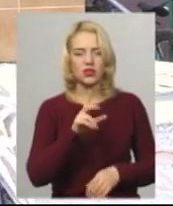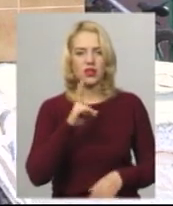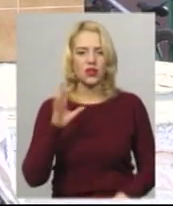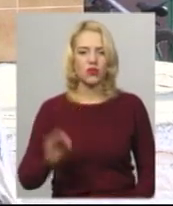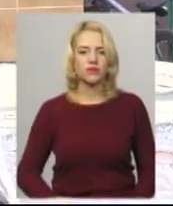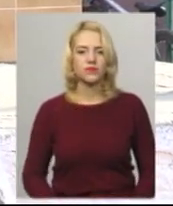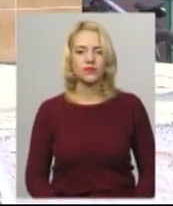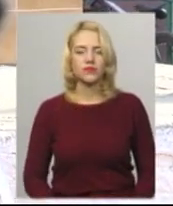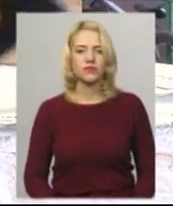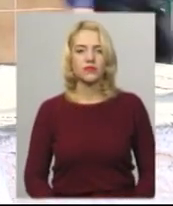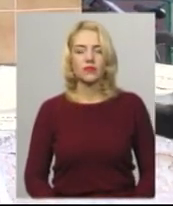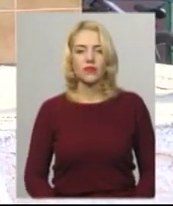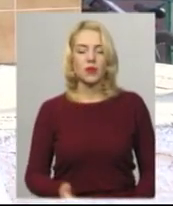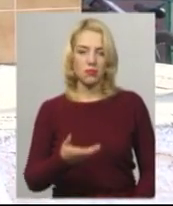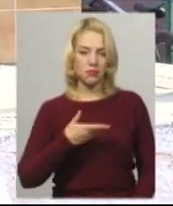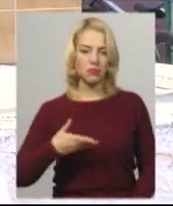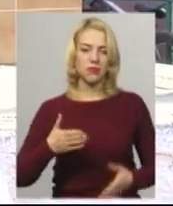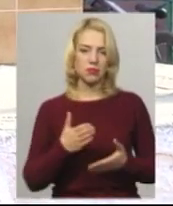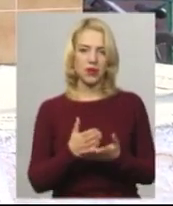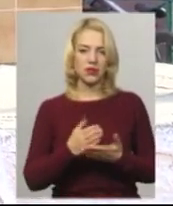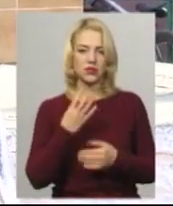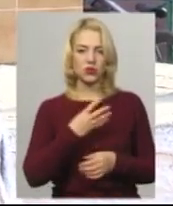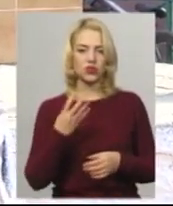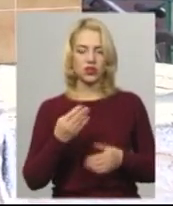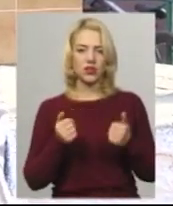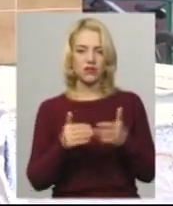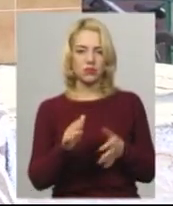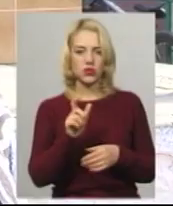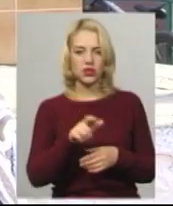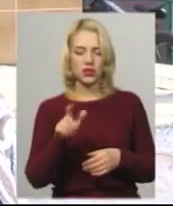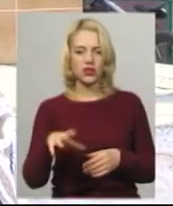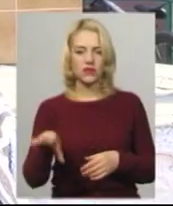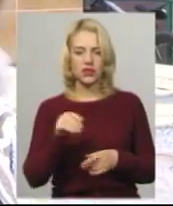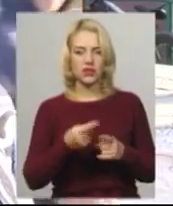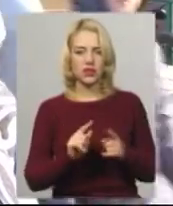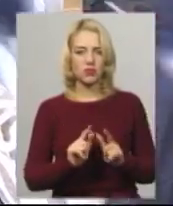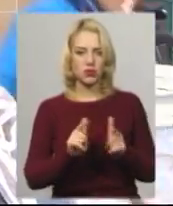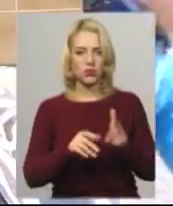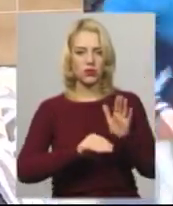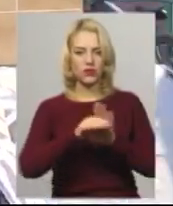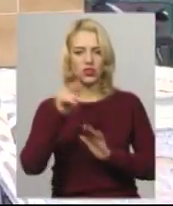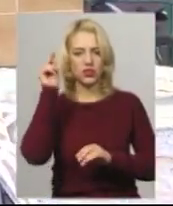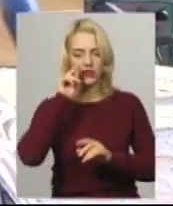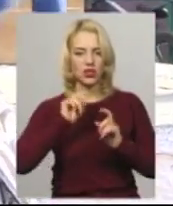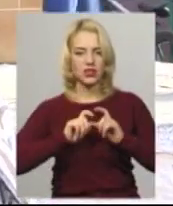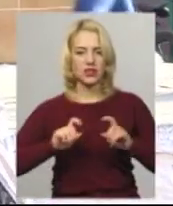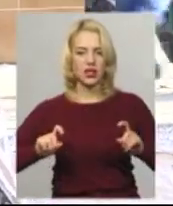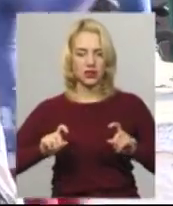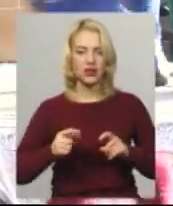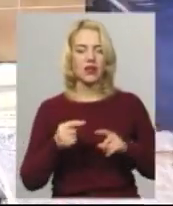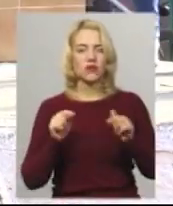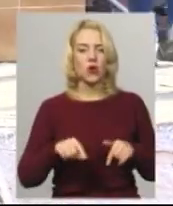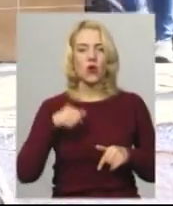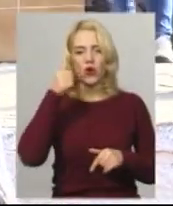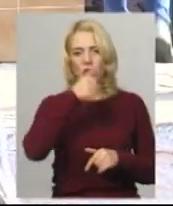оцінювання. Ми мали 44 випускники, всі з них поступили до вищих навчальних закладів цього